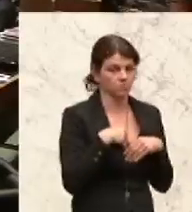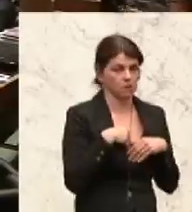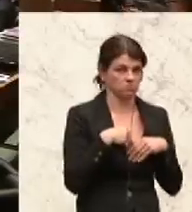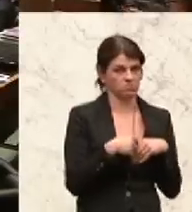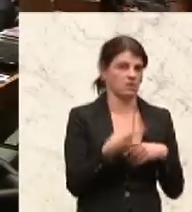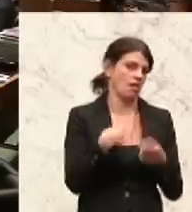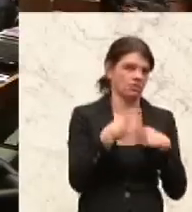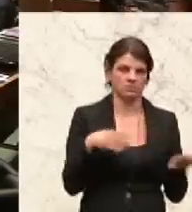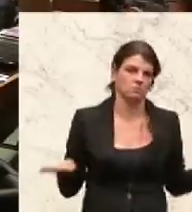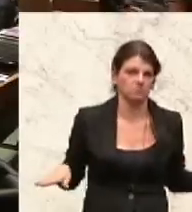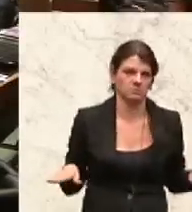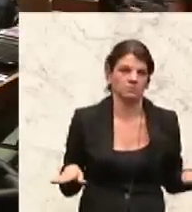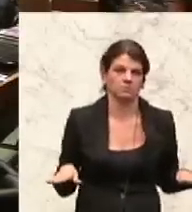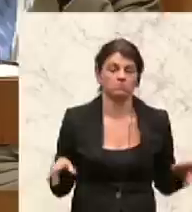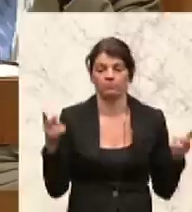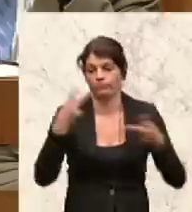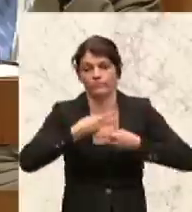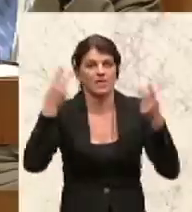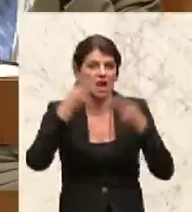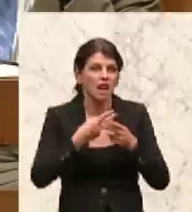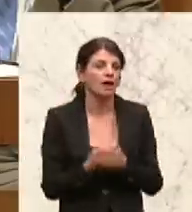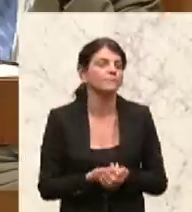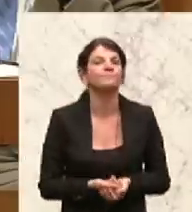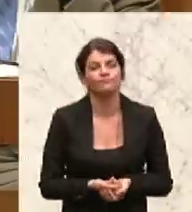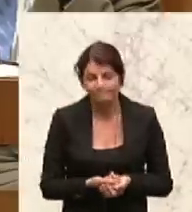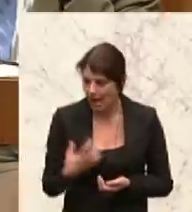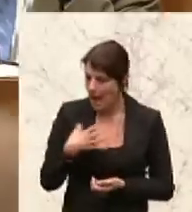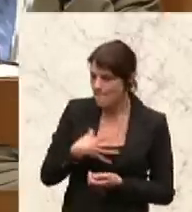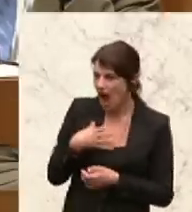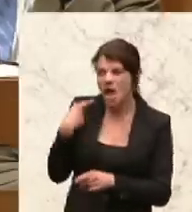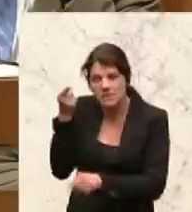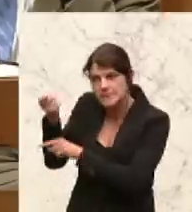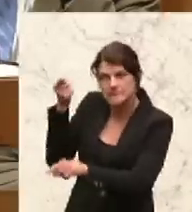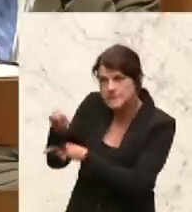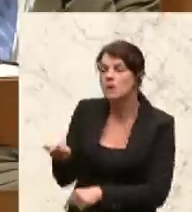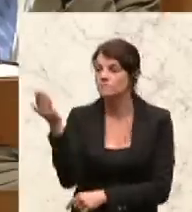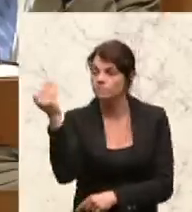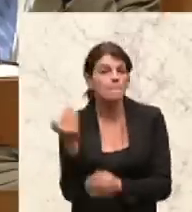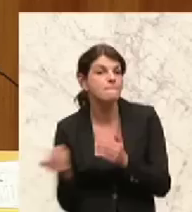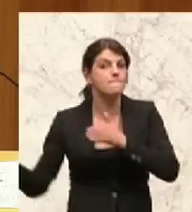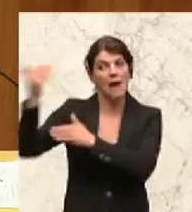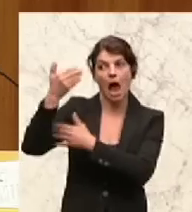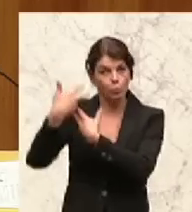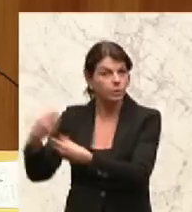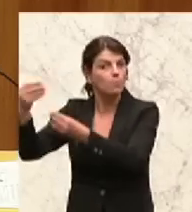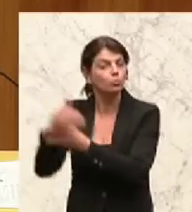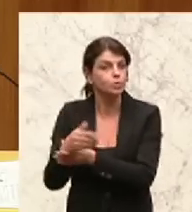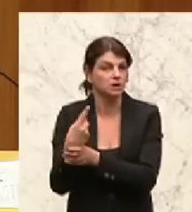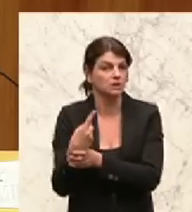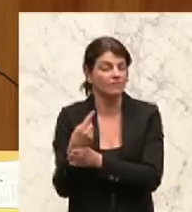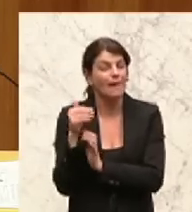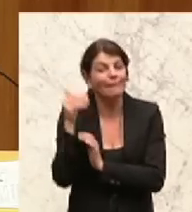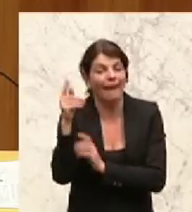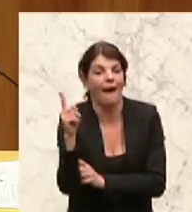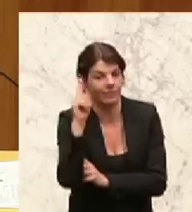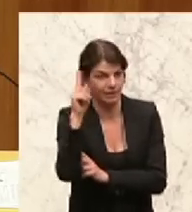Natürlich hätte man die Bayern drängen können, einen größeren Anteil zu übernehmen, da geht es um Milliarden. Oder